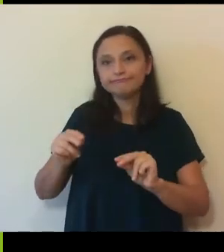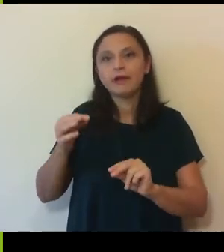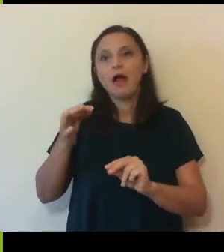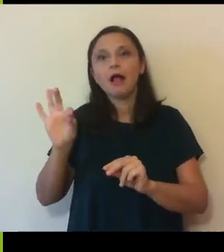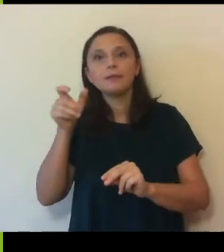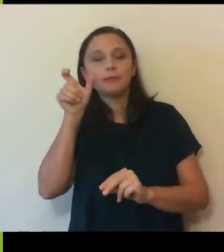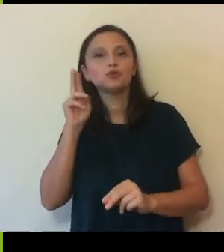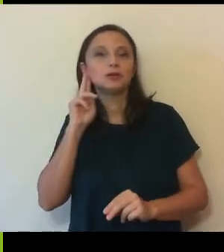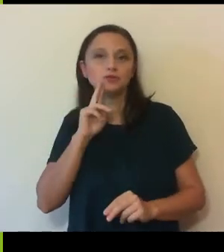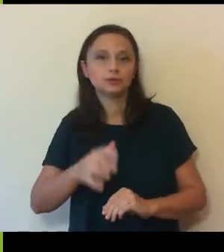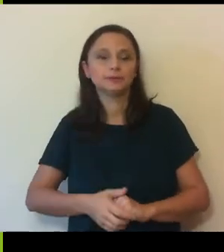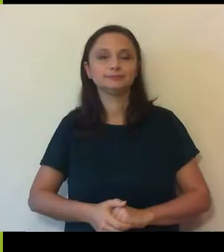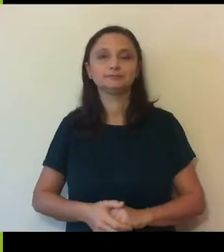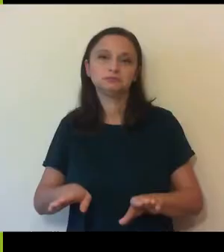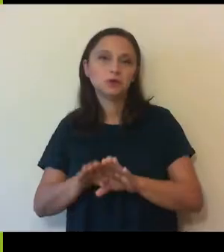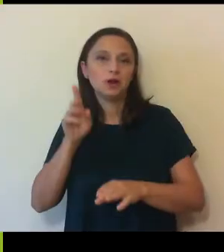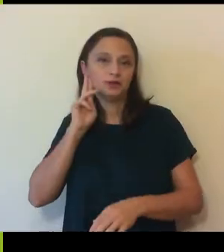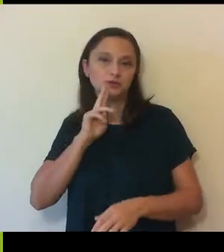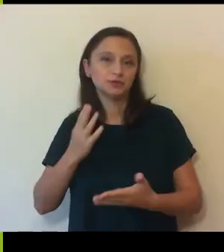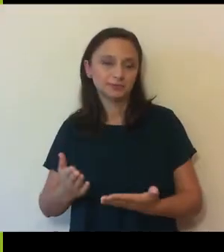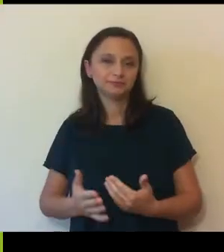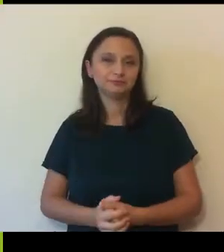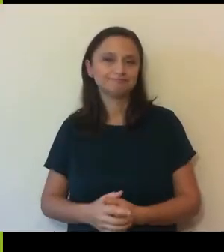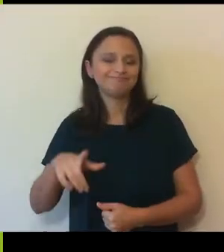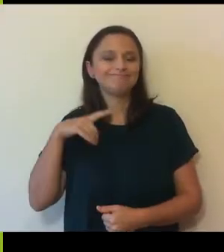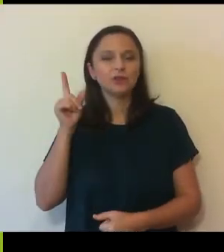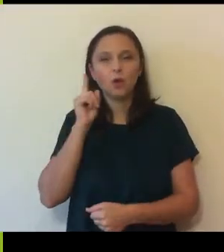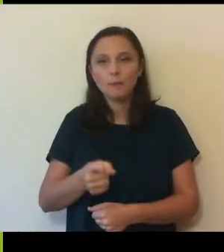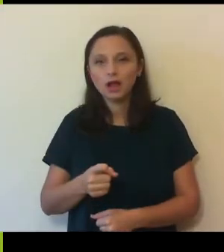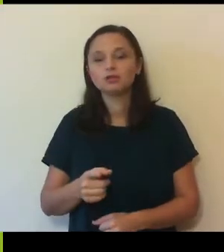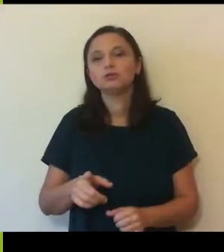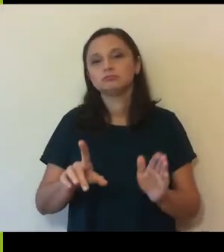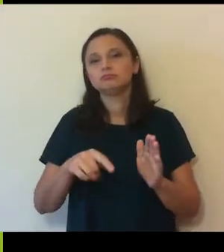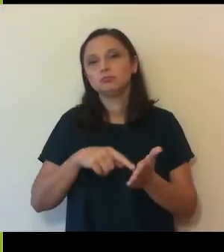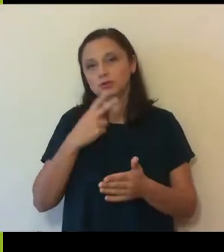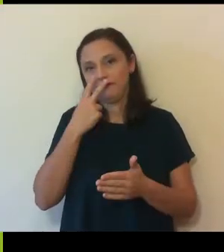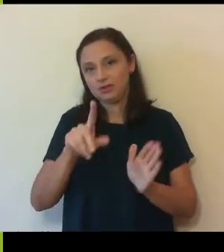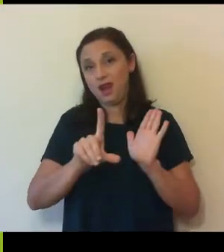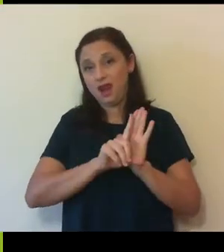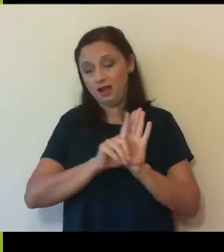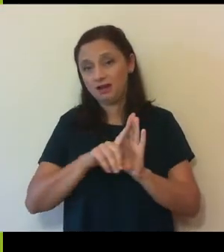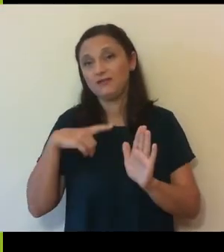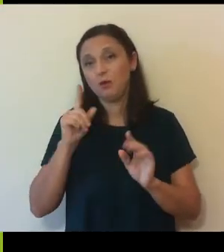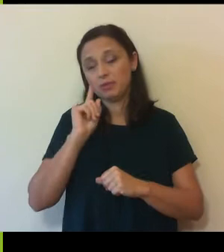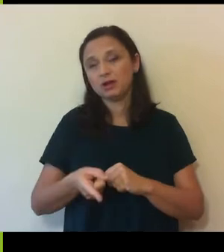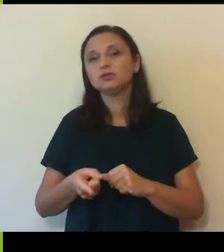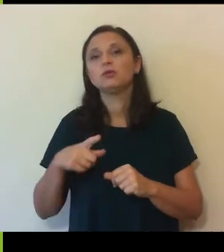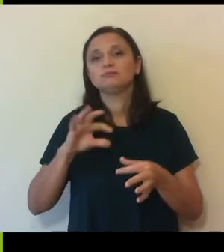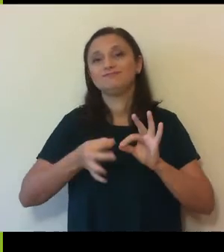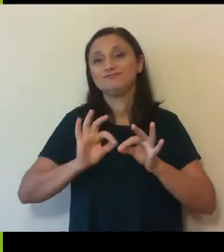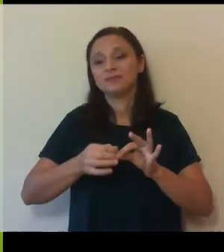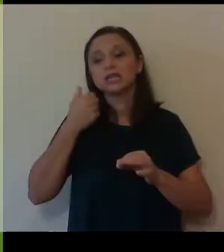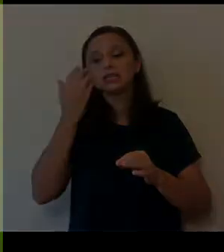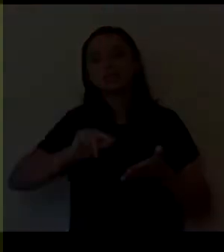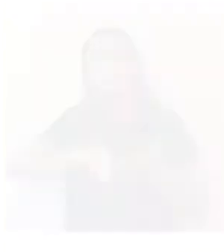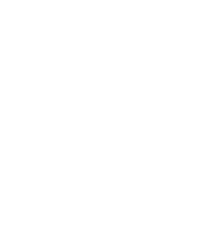zic, ceilalți colegi surzi. Este obligatoriu, din punctul meu de vedere și din punctul de vedere legal, să avem un interpret în momentul în